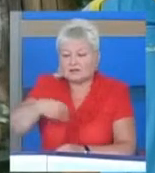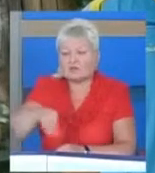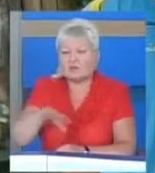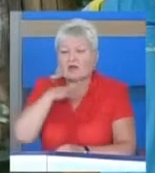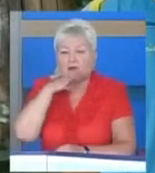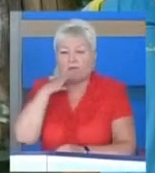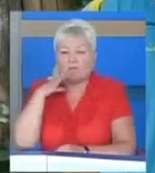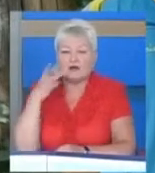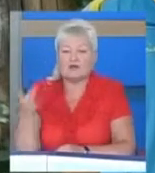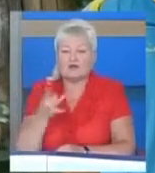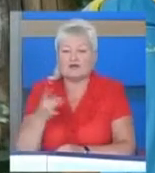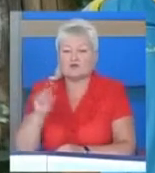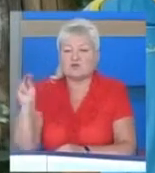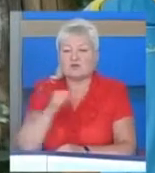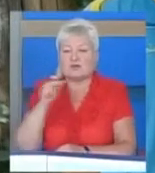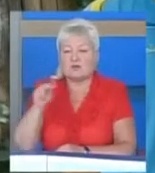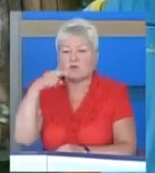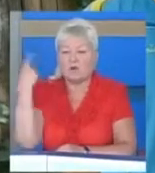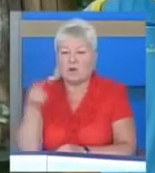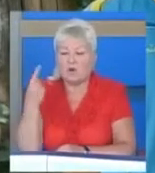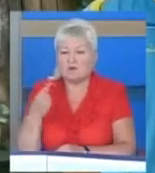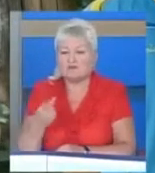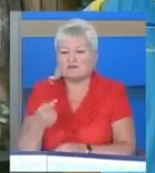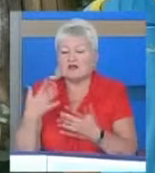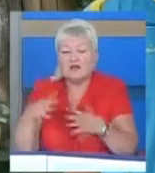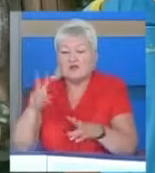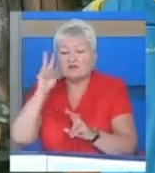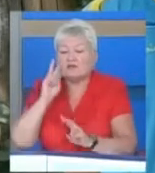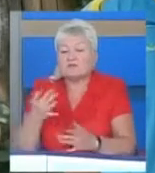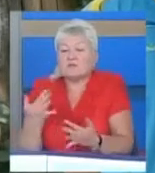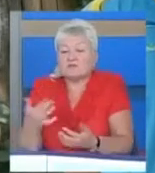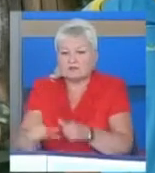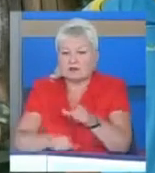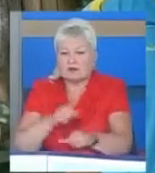Багаторозобий чемпіон області. Я навіть не знаю, скільки років.